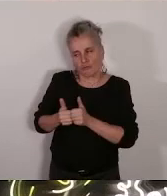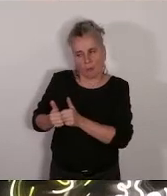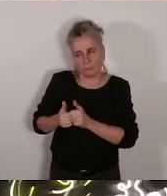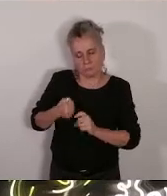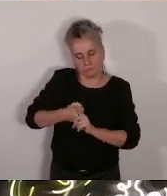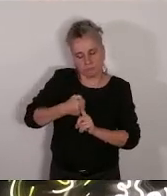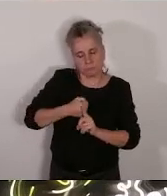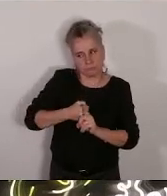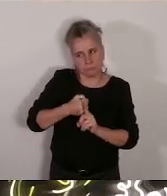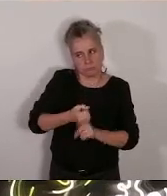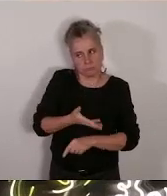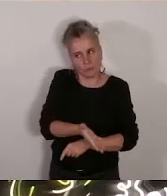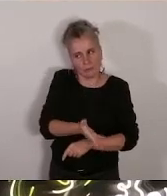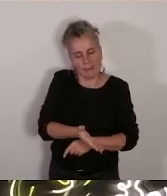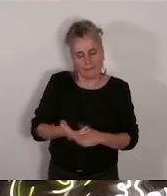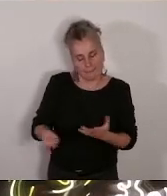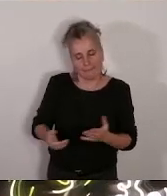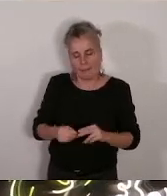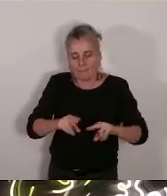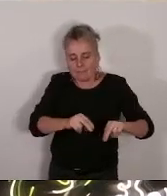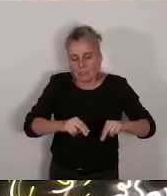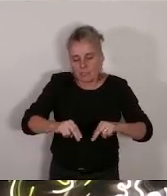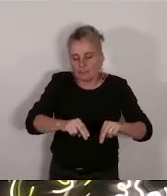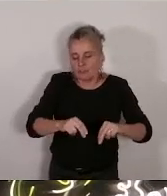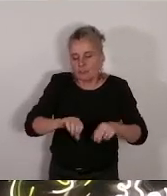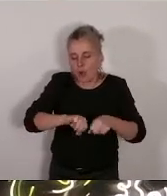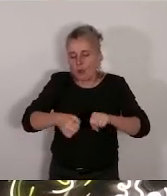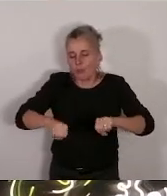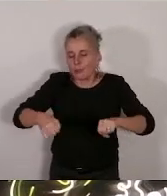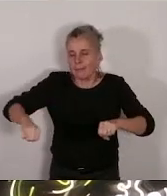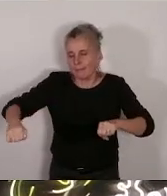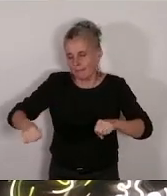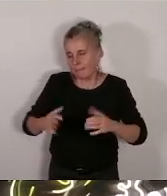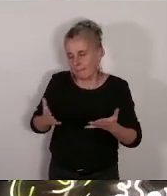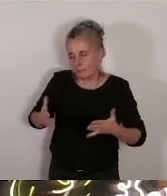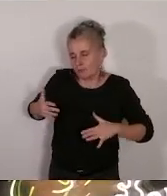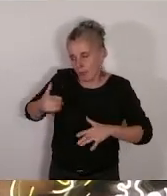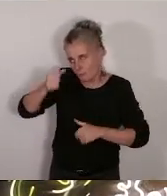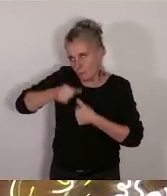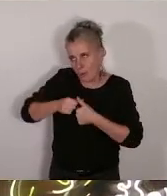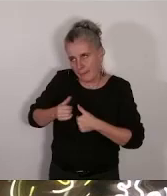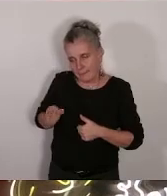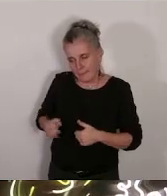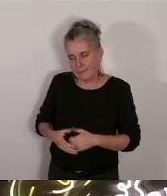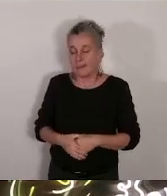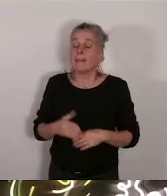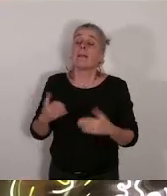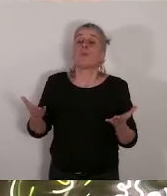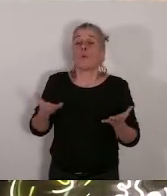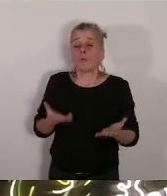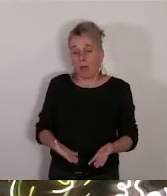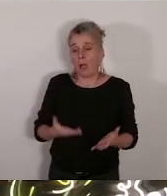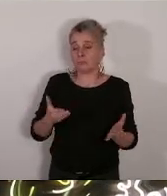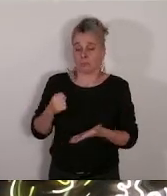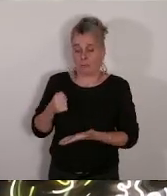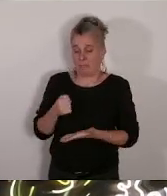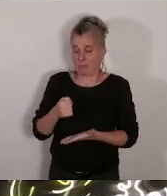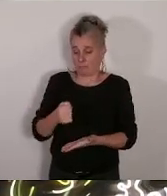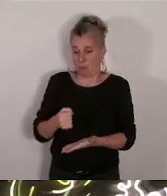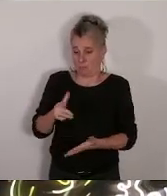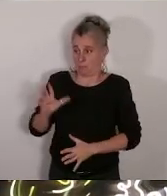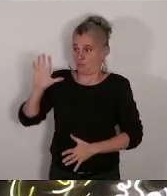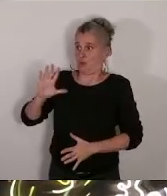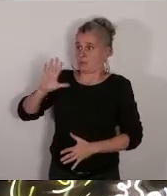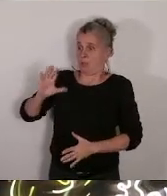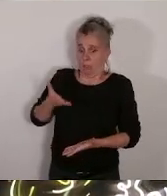disons, pour les vestiges de la corderie, je m'en souviens très bien. Donc la corderie ou le renoncement à notre patrimoine le plus ancien,